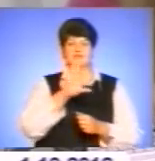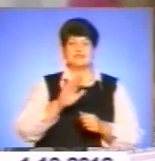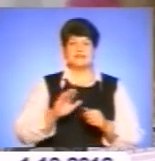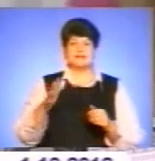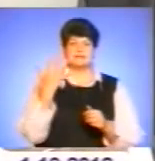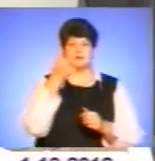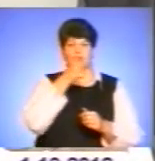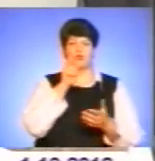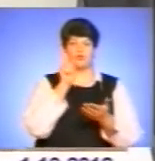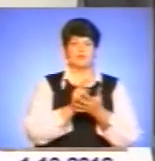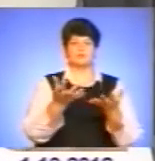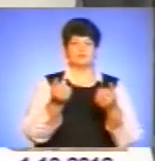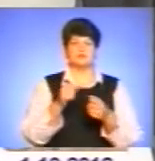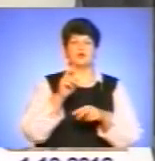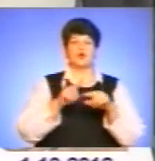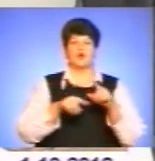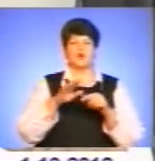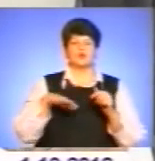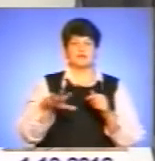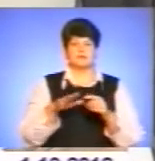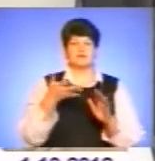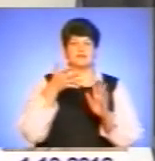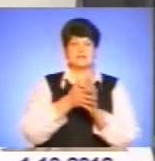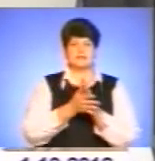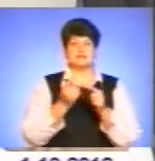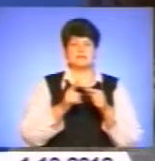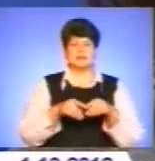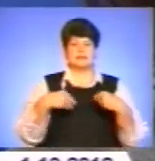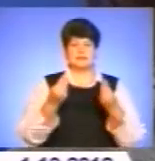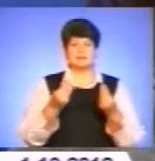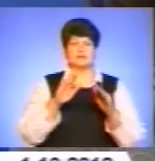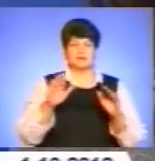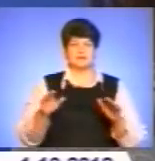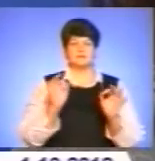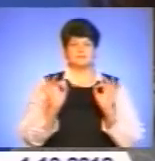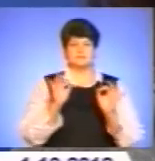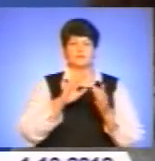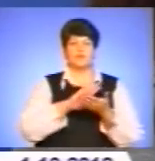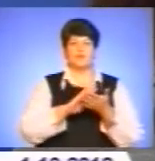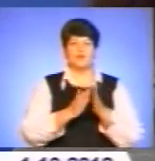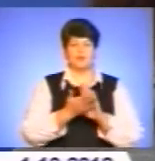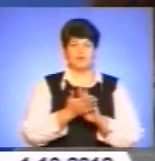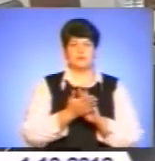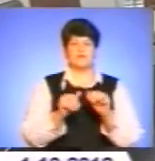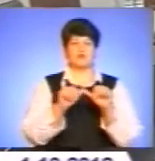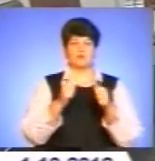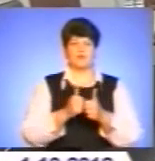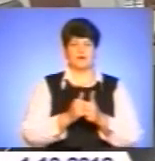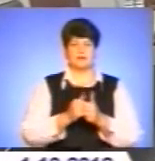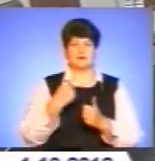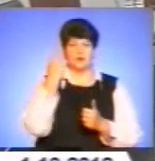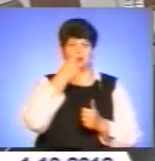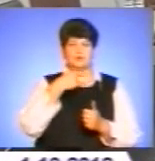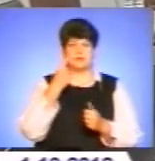отримати родину. Реалізація цього проєкту допоможе створити малечі сприятливі умови для повноцінного формування особистості та дасть шанс